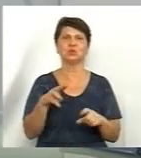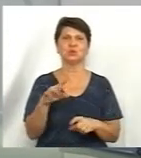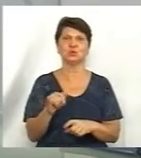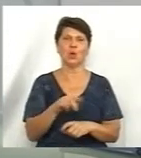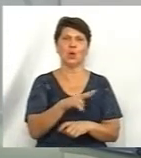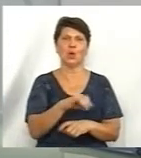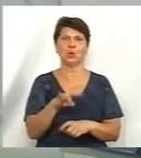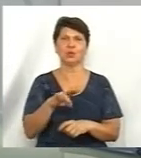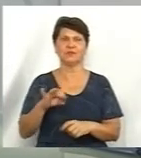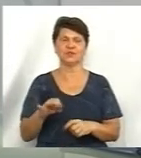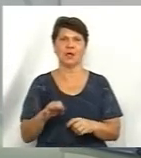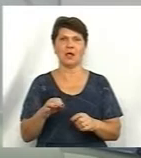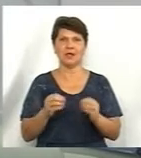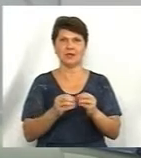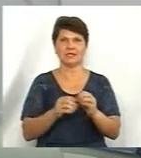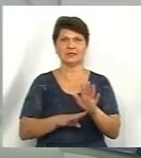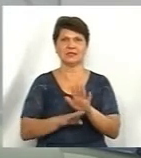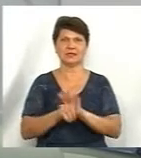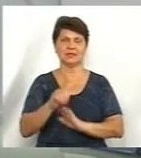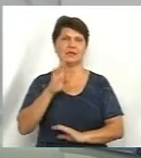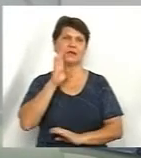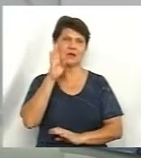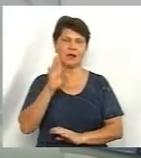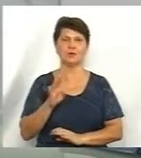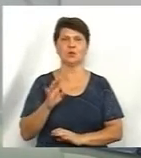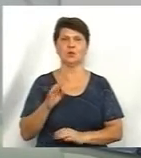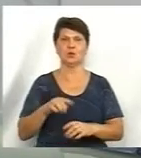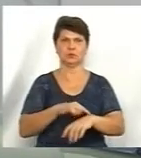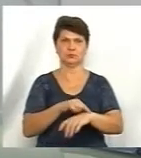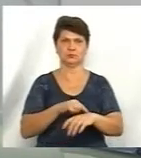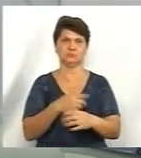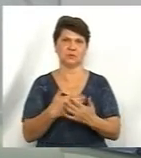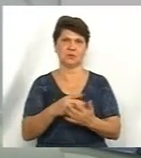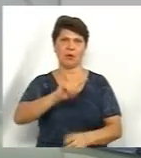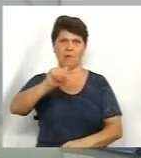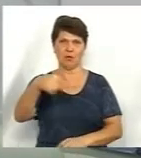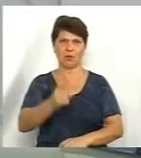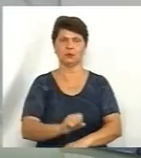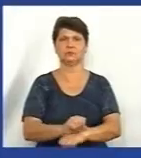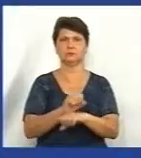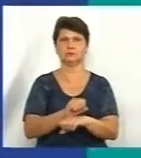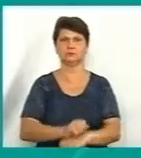осіб, розпочалася о 10-й ранку і тривала майже годину. Подробиці далі в сюжеті.